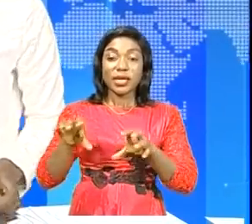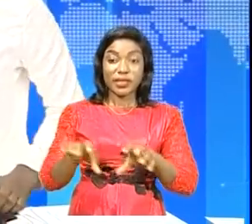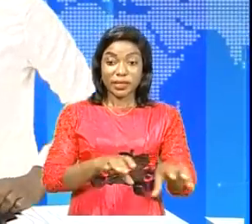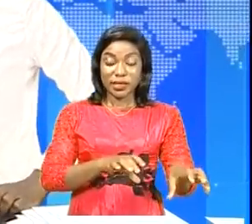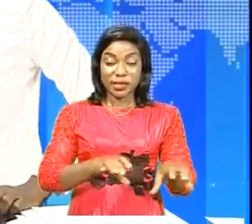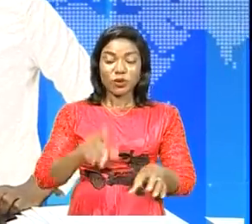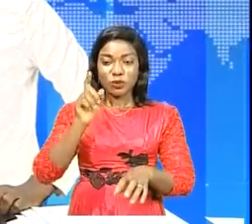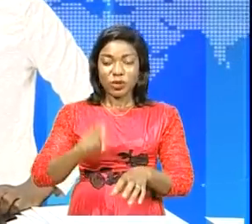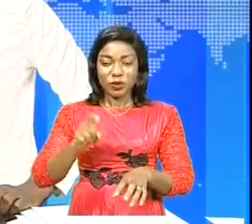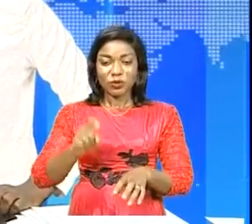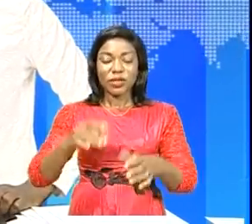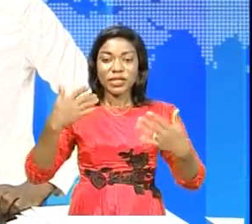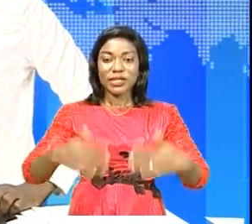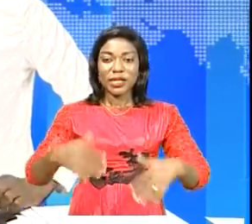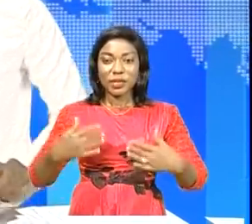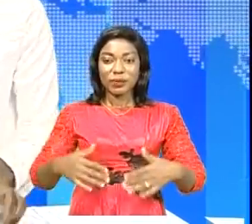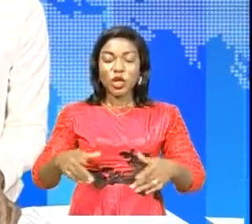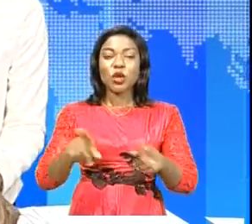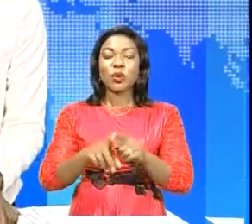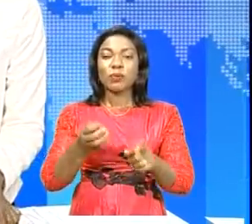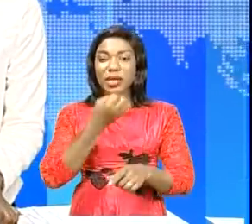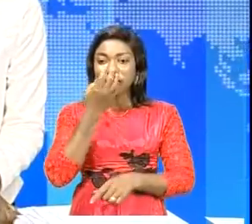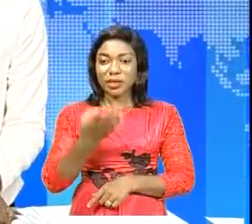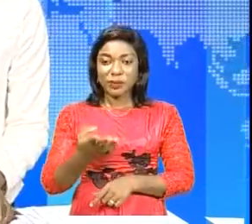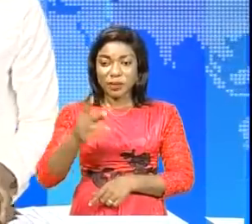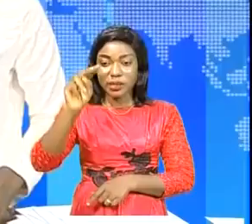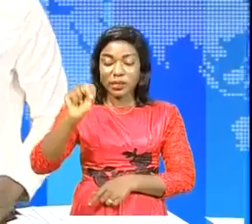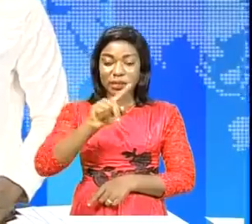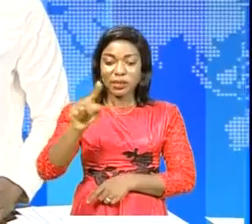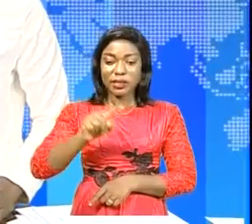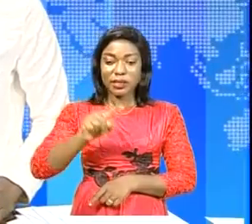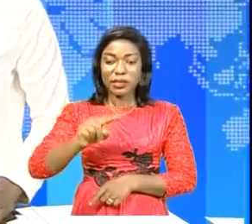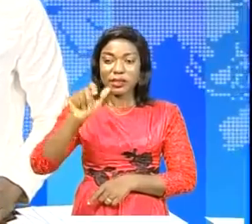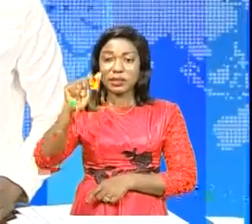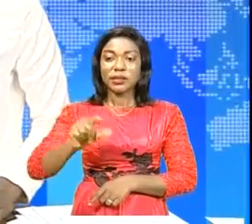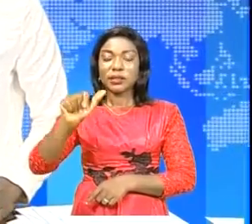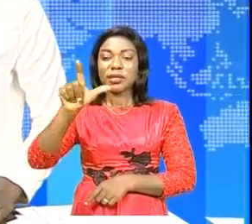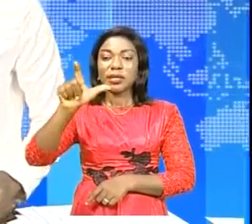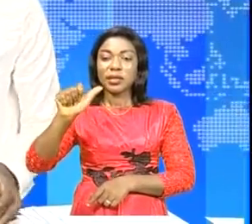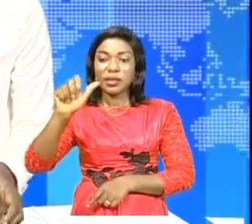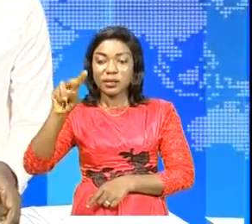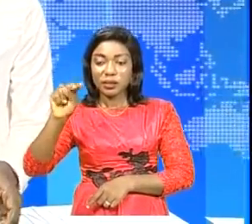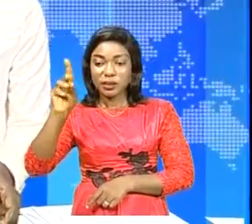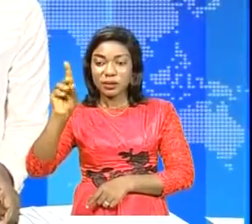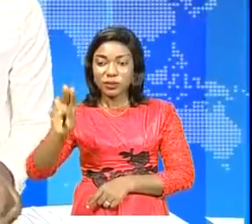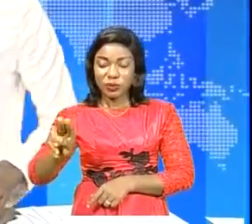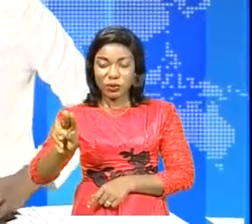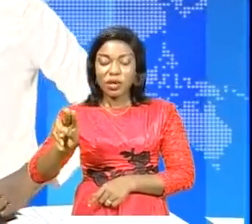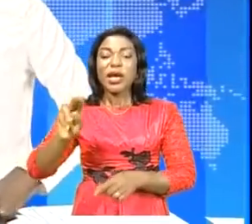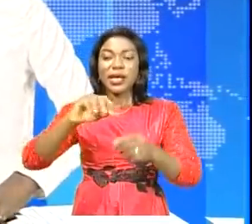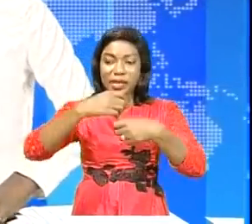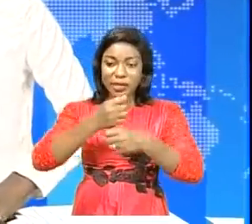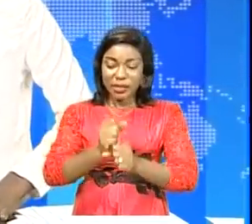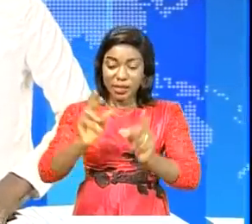méritent d'être célébrés c'est le cas de Zainzalan du fondateur du premier parti politique congolais à Bako on se